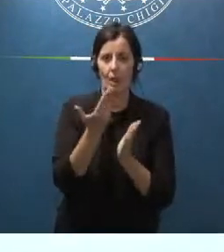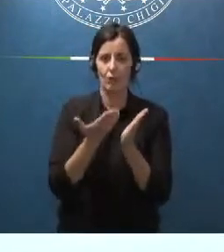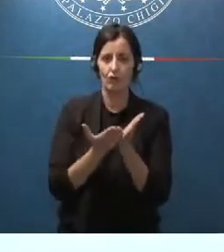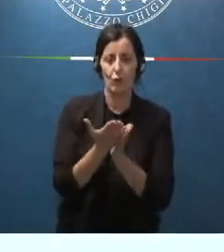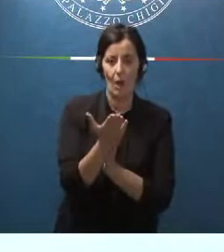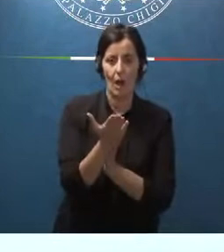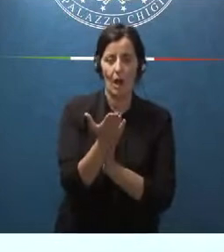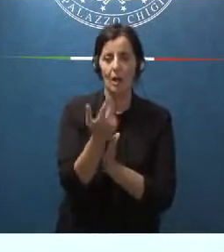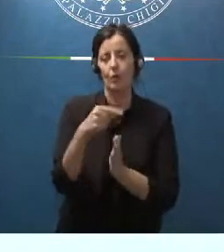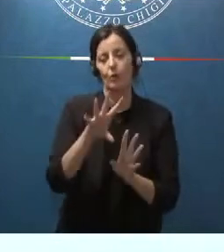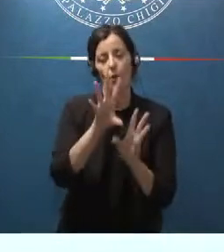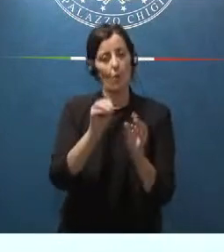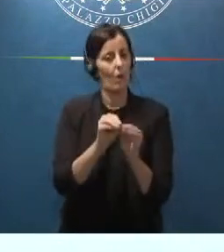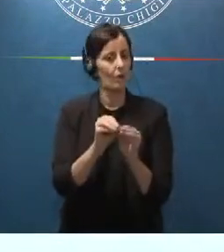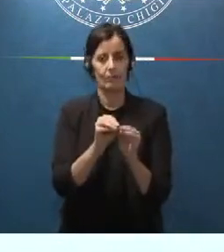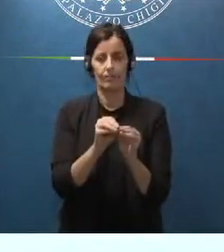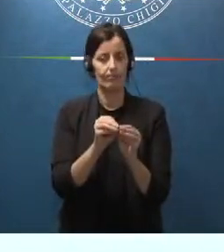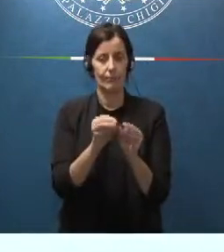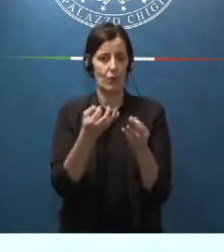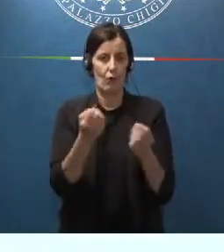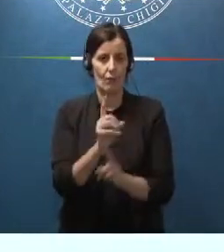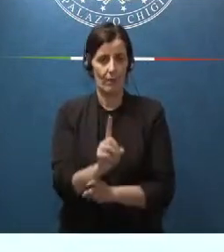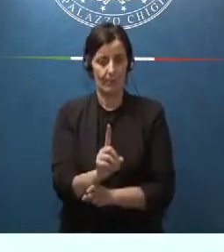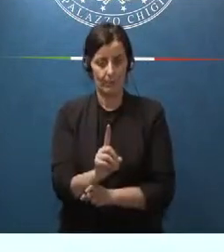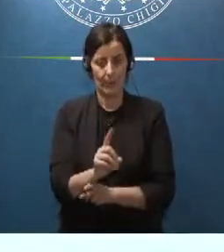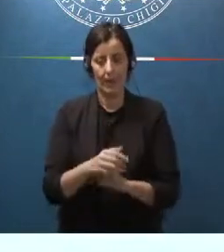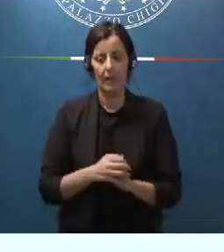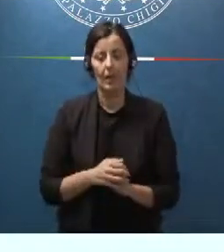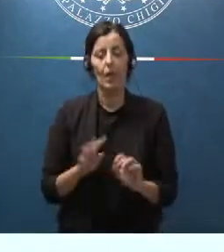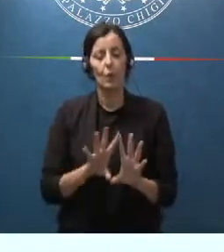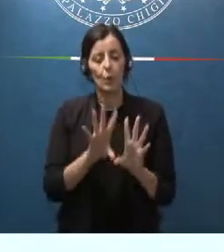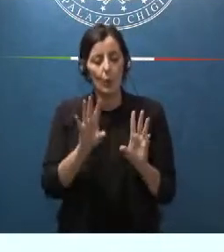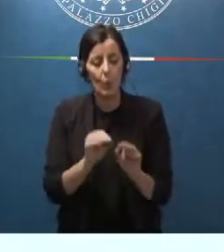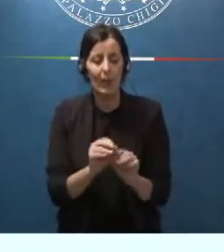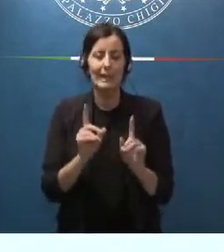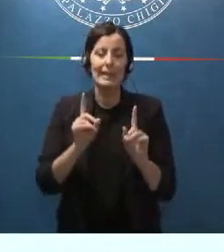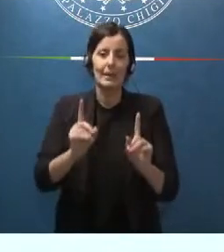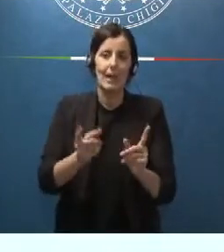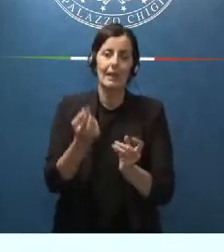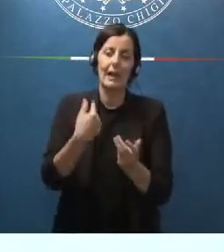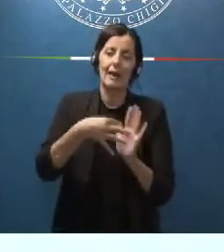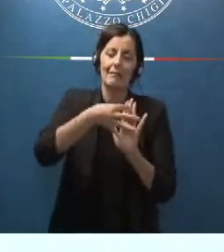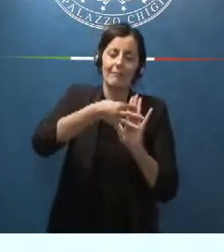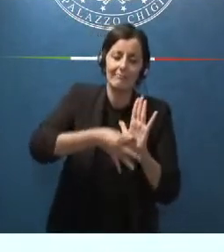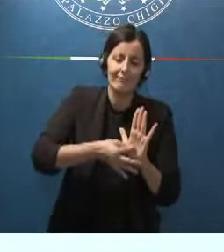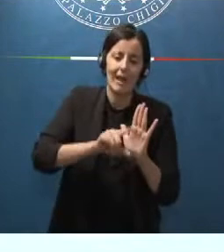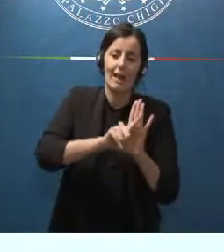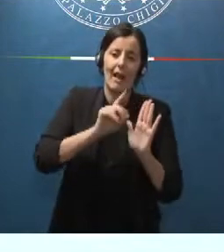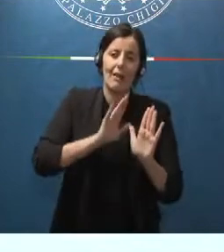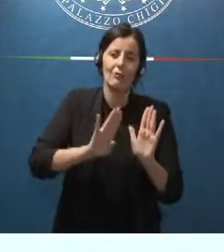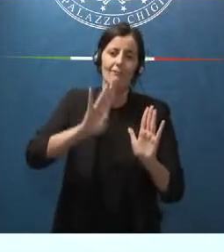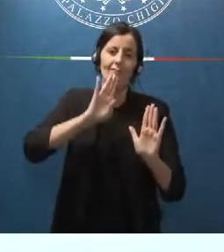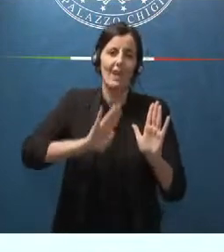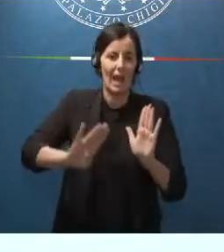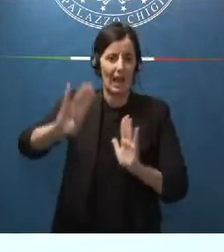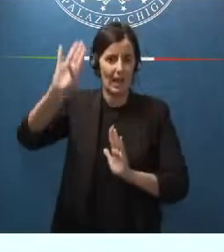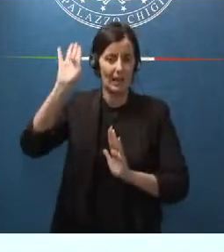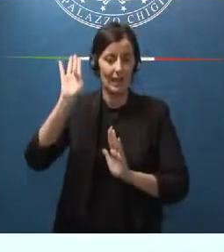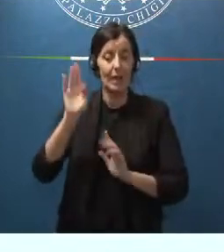irrazionale e dipende da una serie di normative obsolete ma anche da